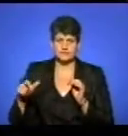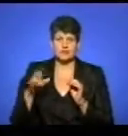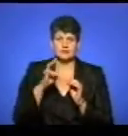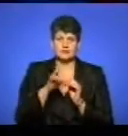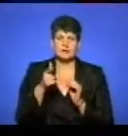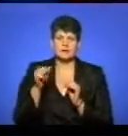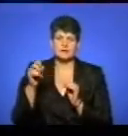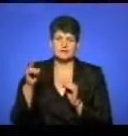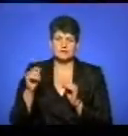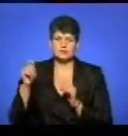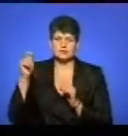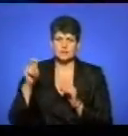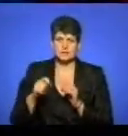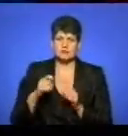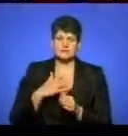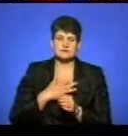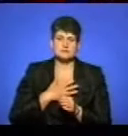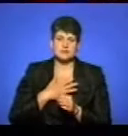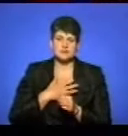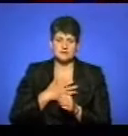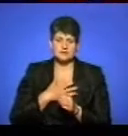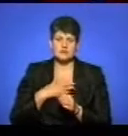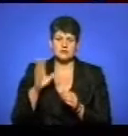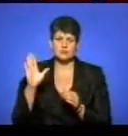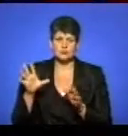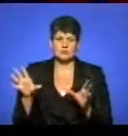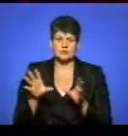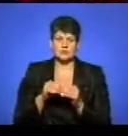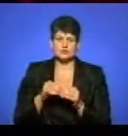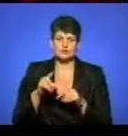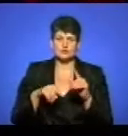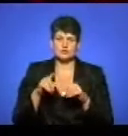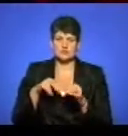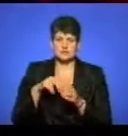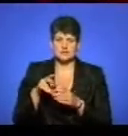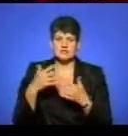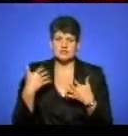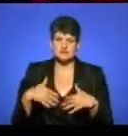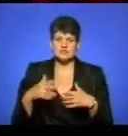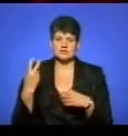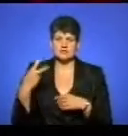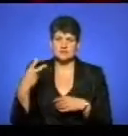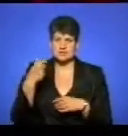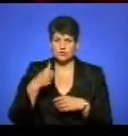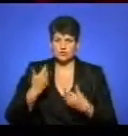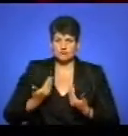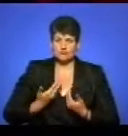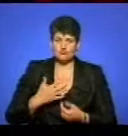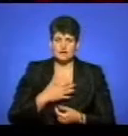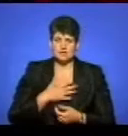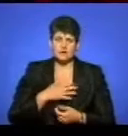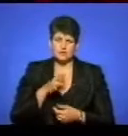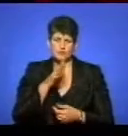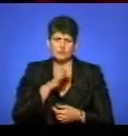Галенцьо прибула на прощу з Канади. Тима разом із родичами. Я вже 20 років живу в Канаді, час від часу